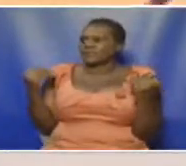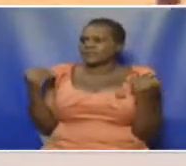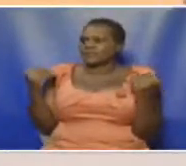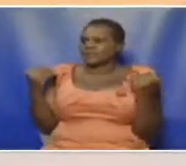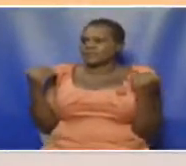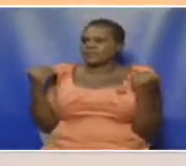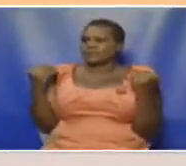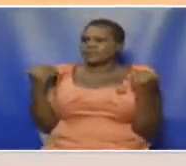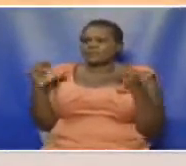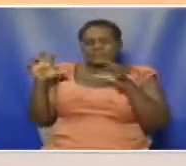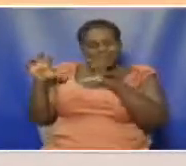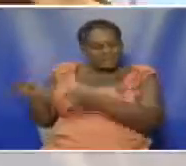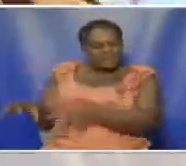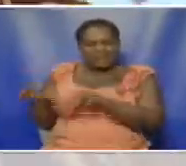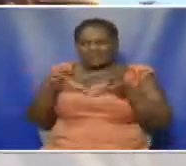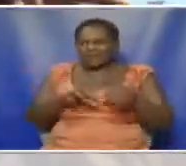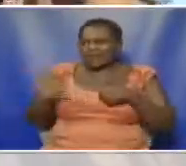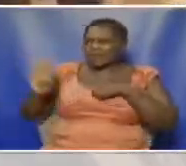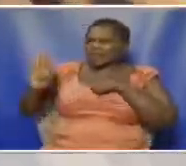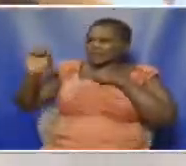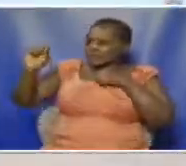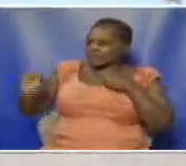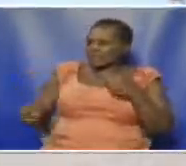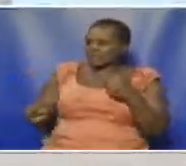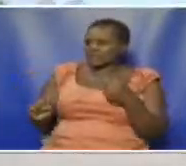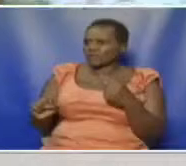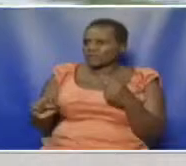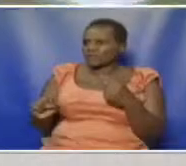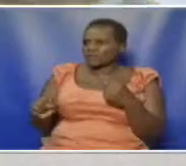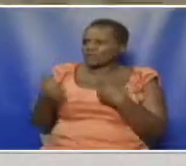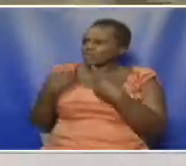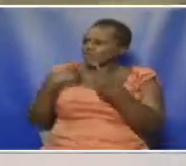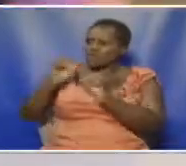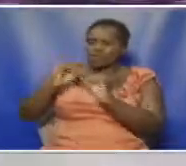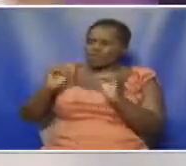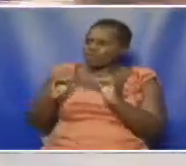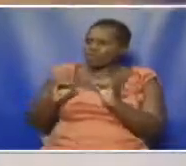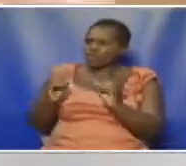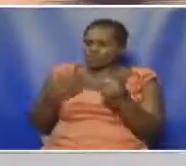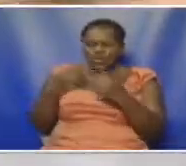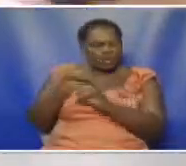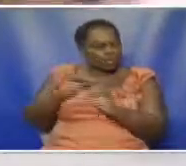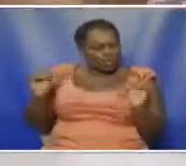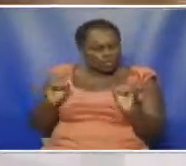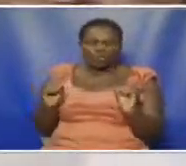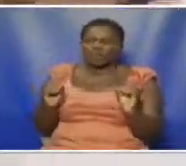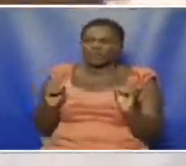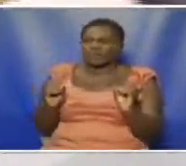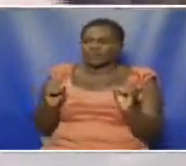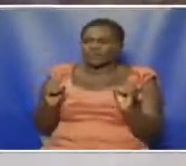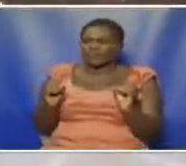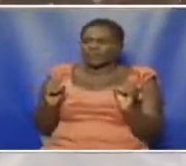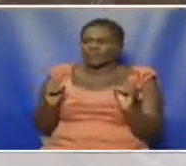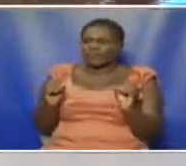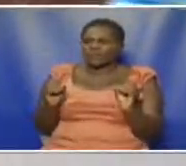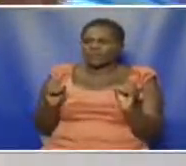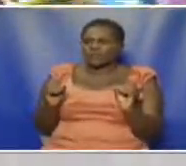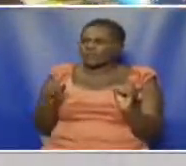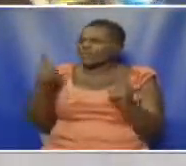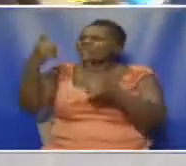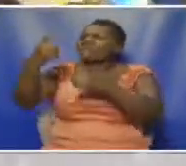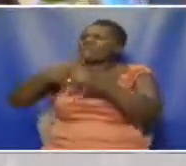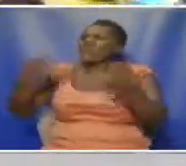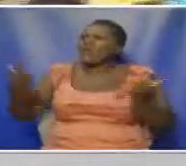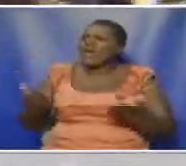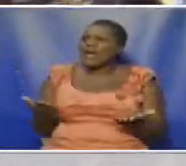Sisi naommia llama ba ingi side Nini mgunolehembe say Nini mgun shortcuts Danni. Nisi shide me kuwada mmetoka